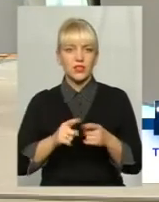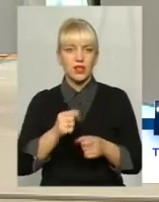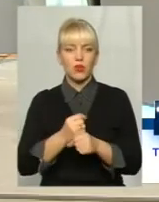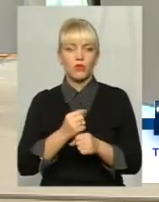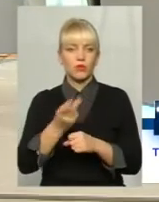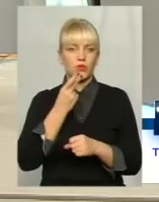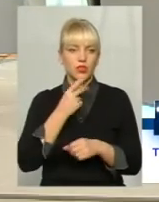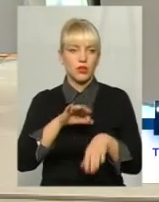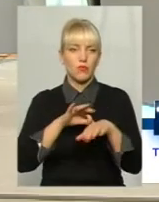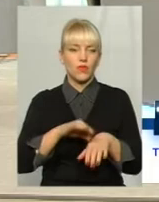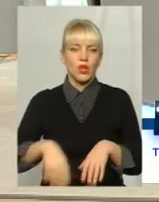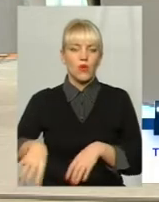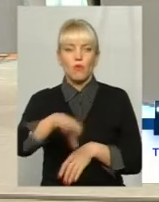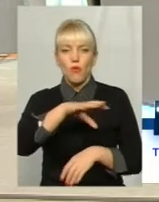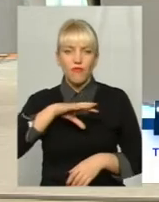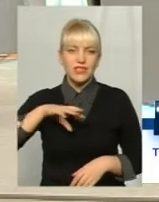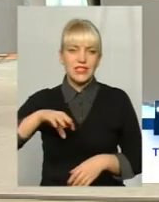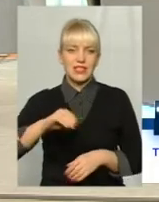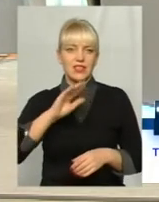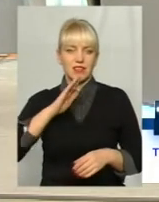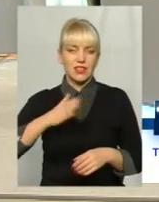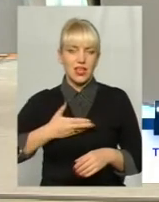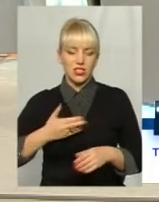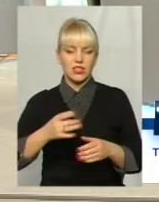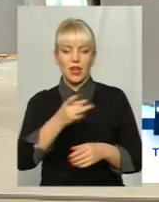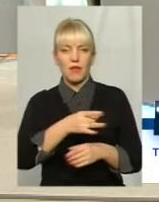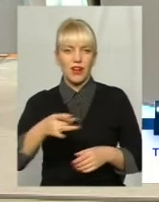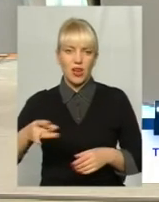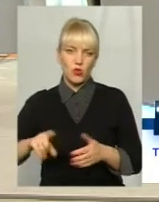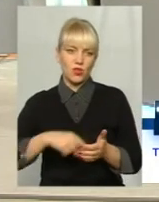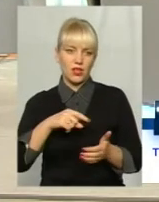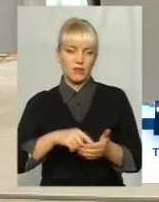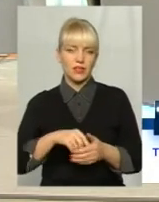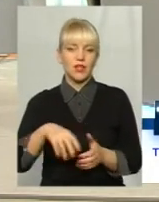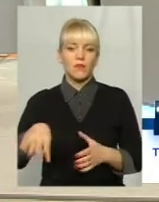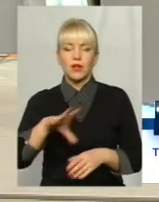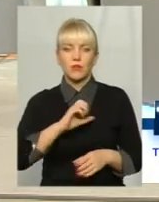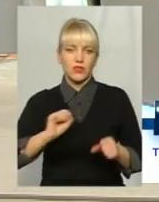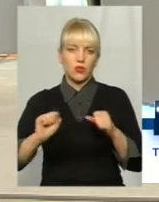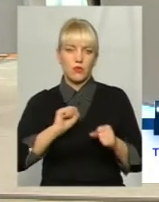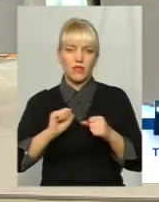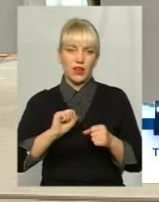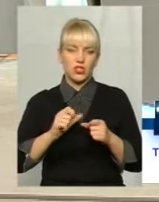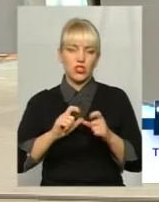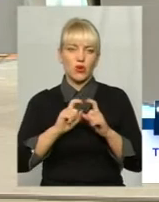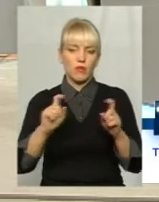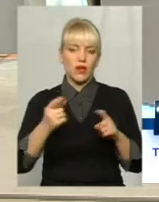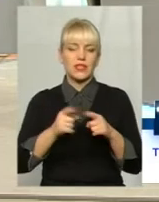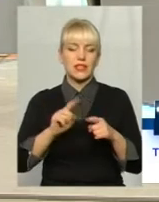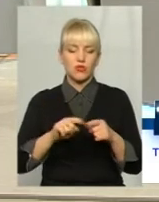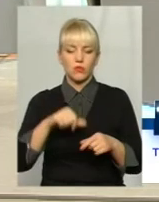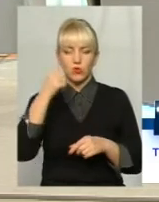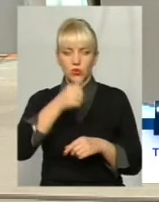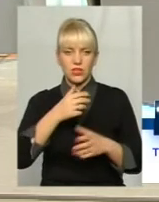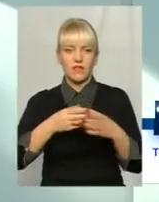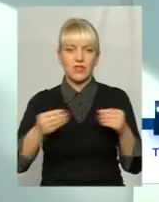постійно проводиться по всіх наших мікрорайонах міста, по всіх управляющих компаній. І в цьому році, і весною, і